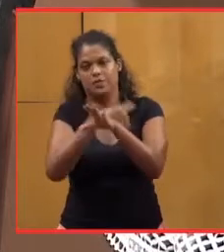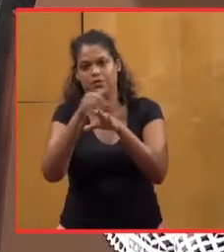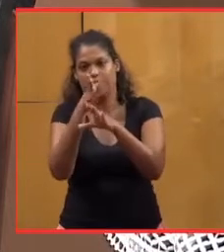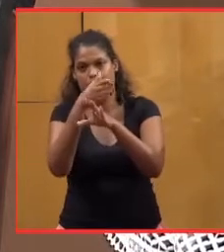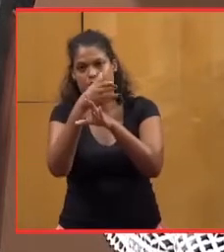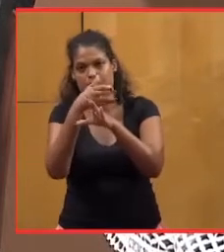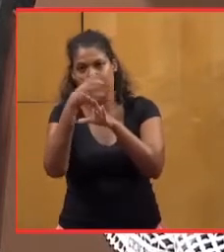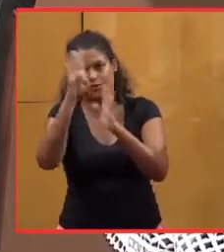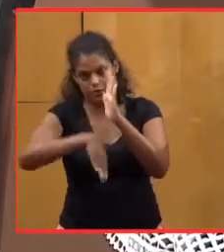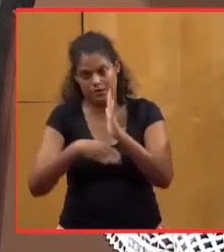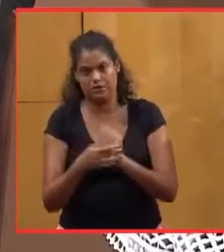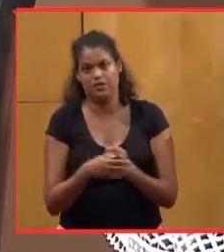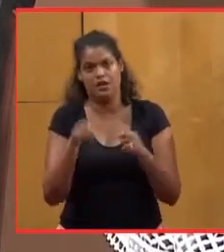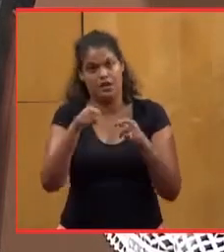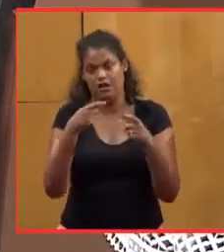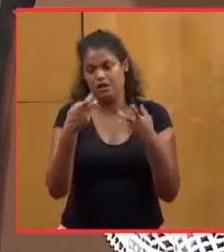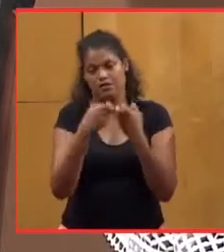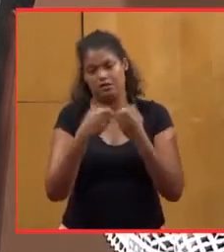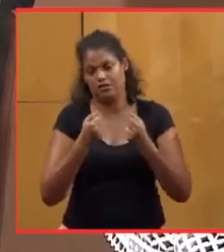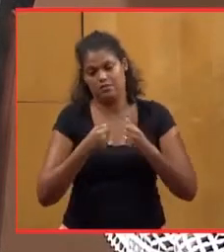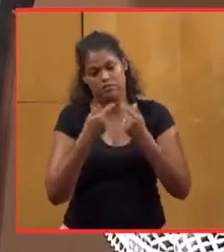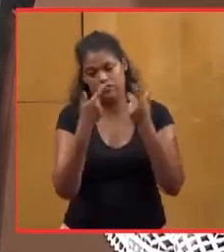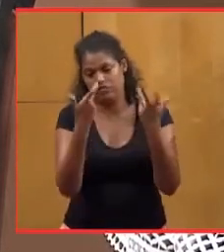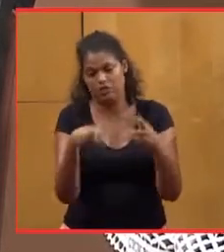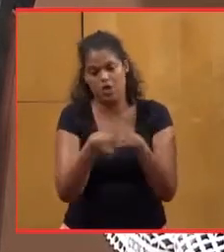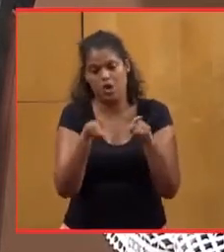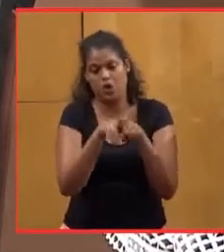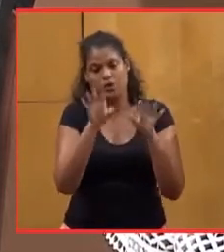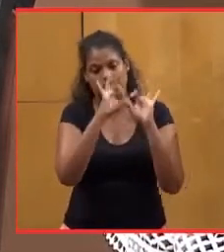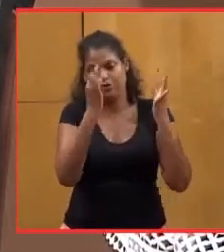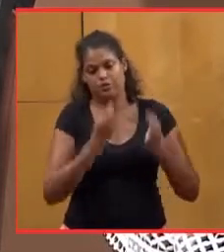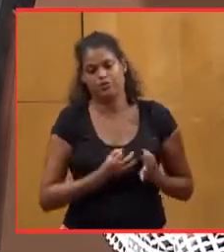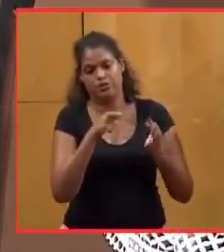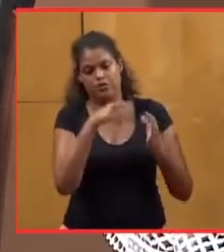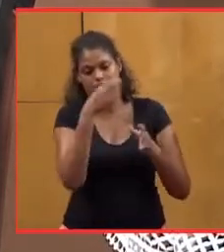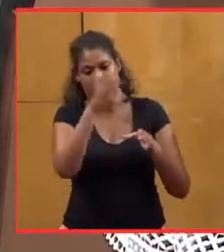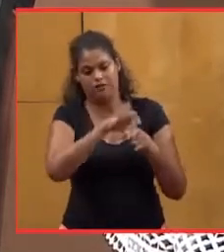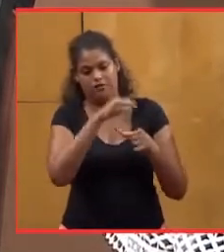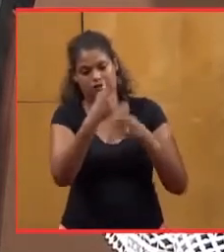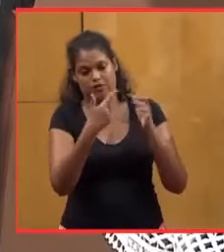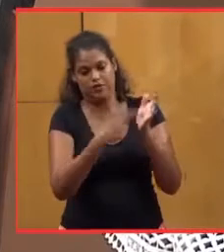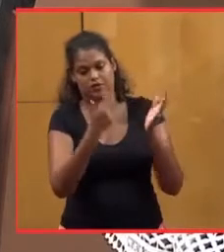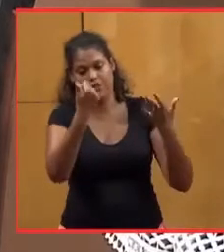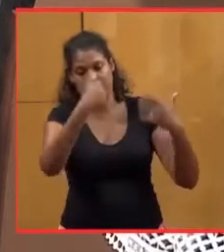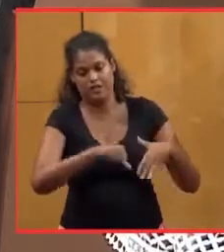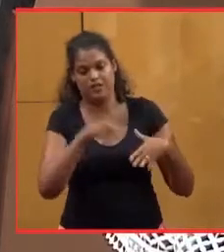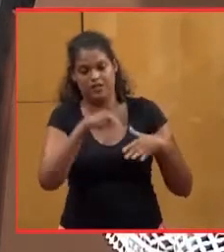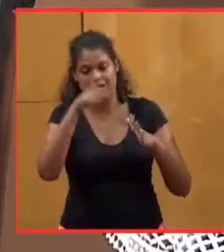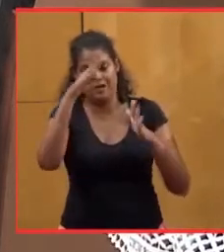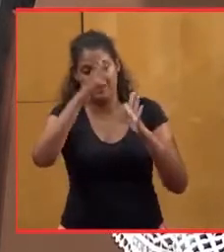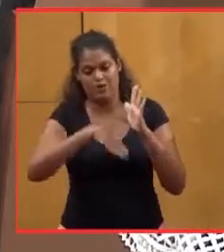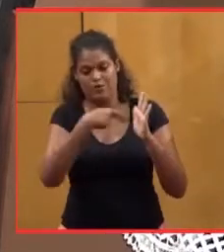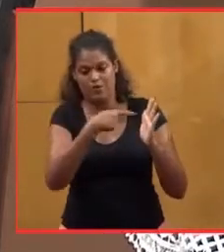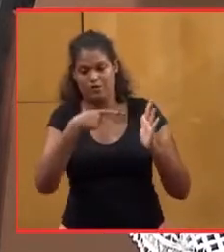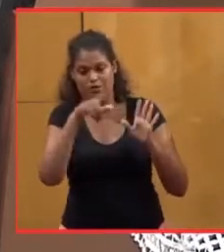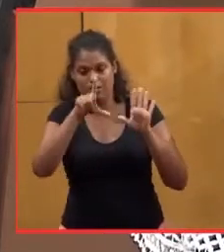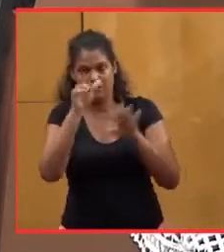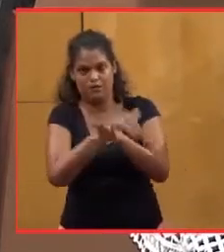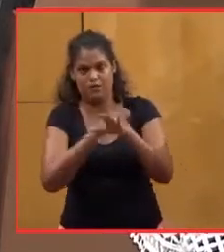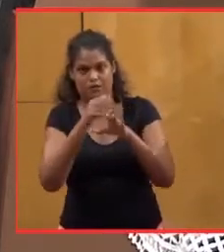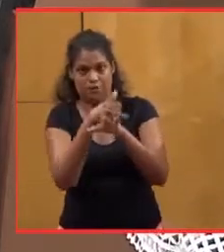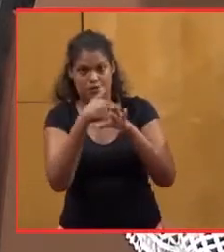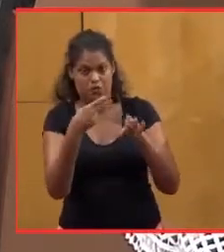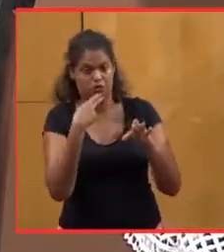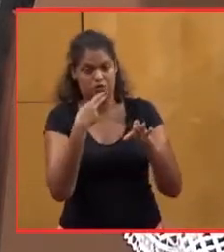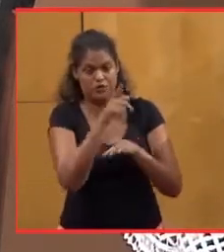sont nombreux. Quand on regarde aussi votre propre budget voté en 2016, au niveau du transport, c'est moins 7,5 millions d'euros non